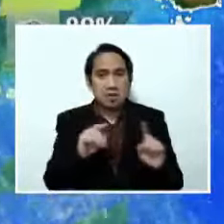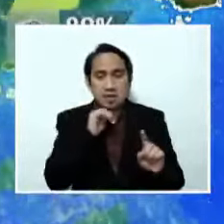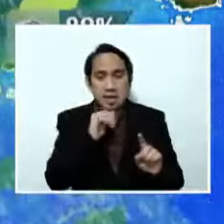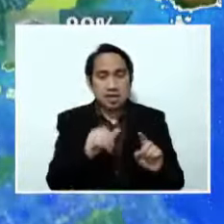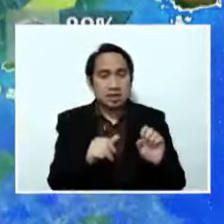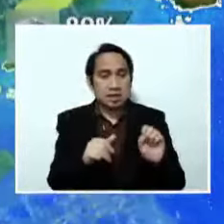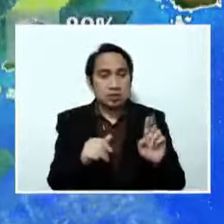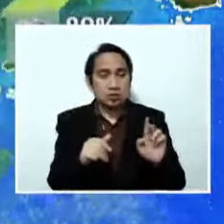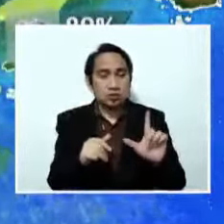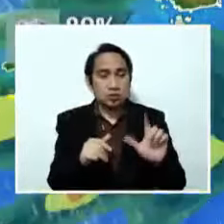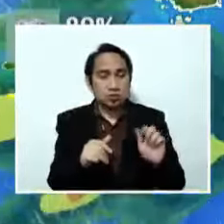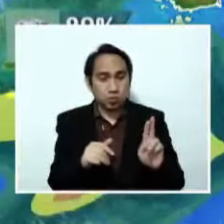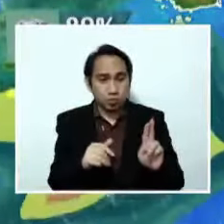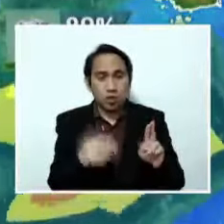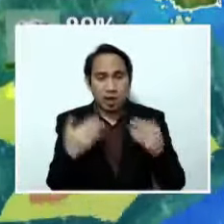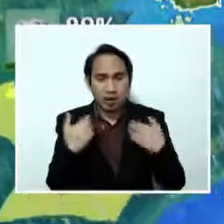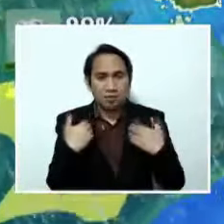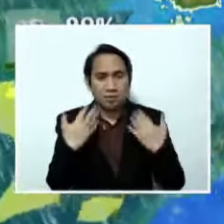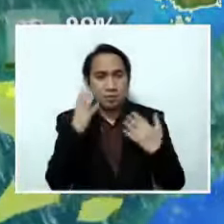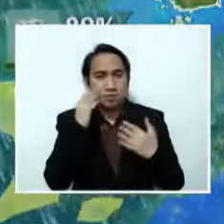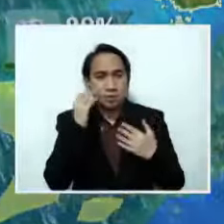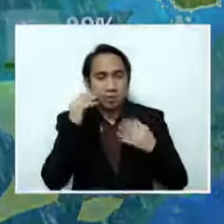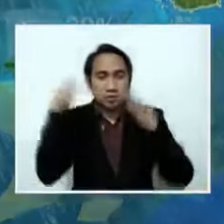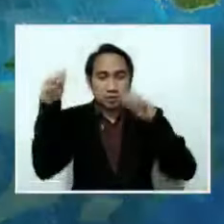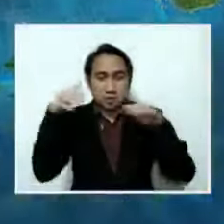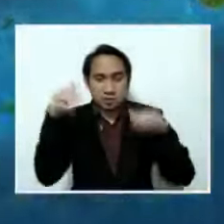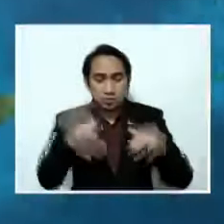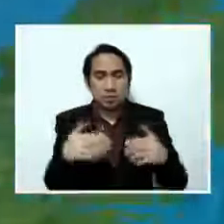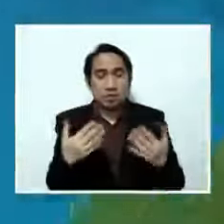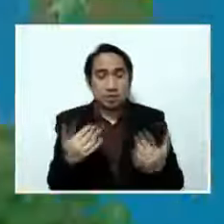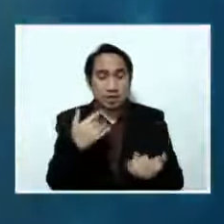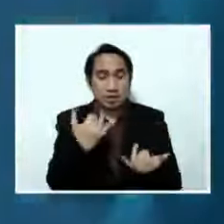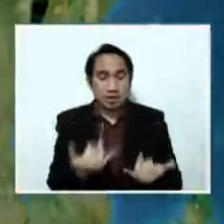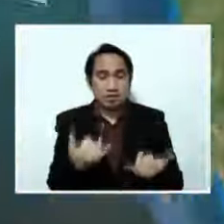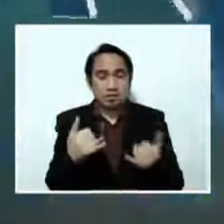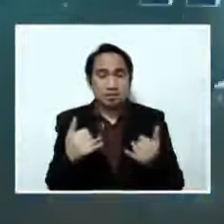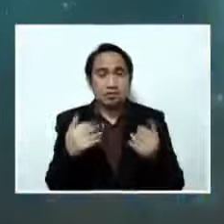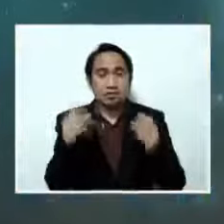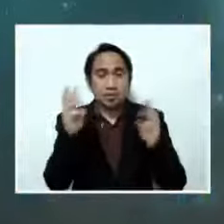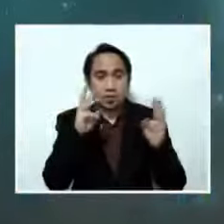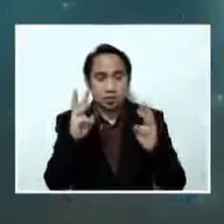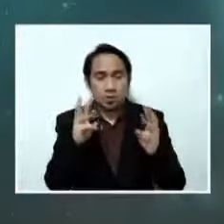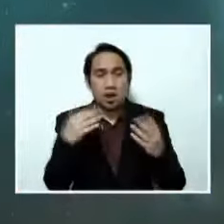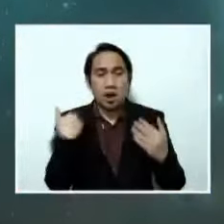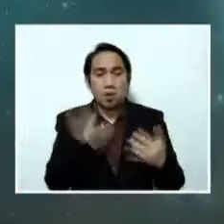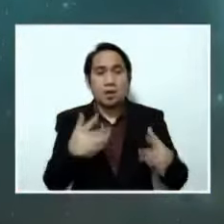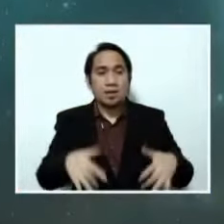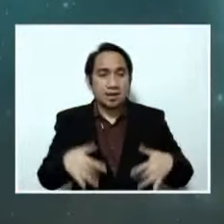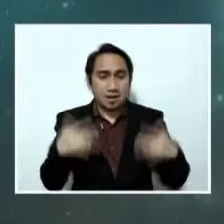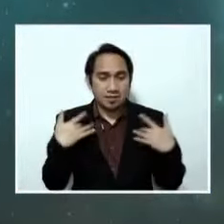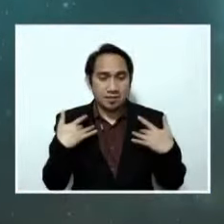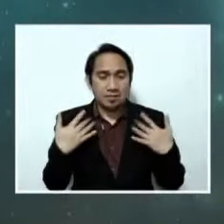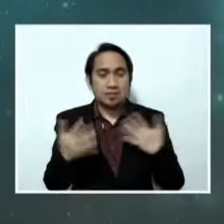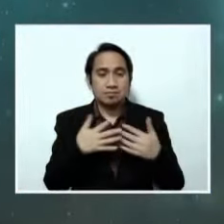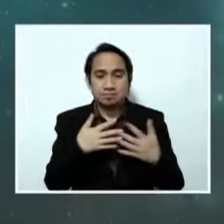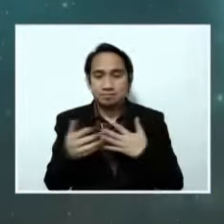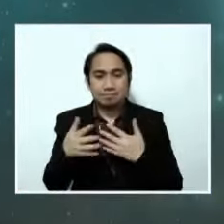aktibo ang thunderstorms. Yan po ang lagay ng panahon lagi nating tatandaan ang buhay ay weather weather lang.